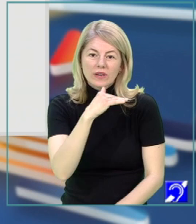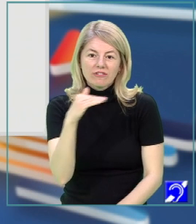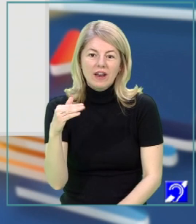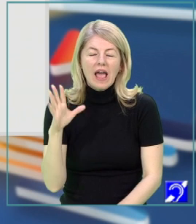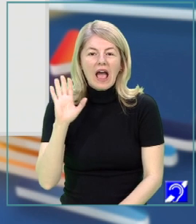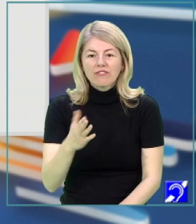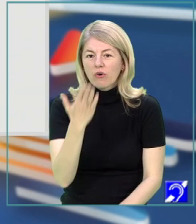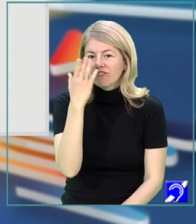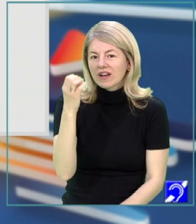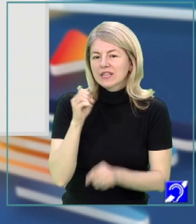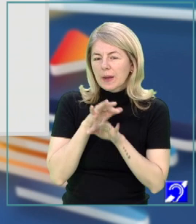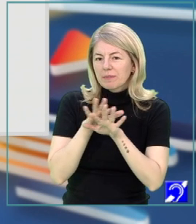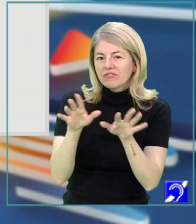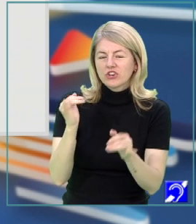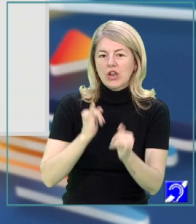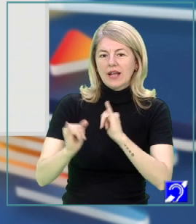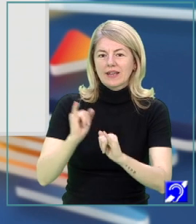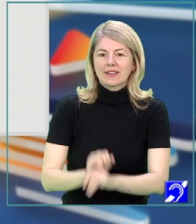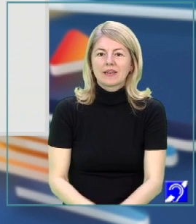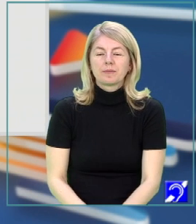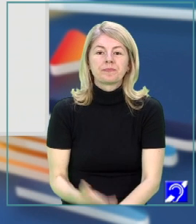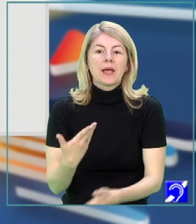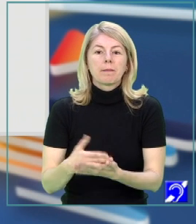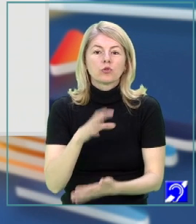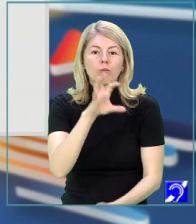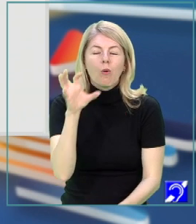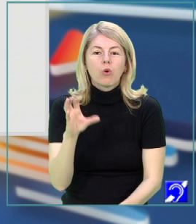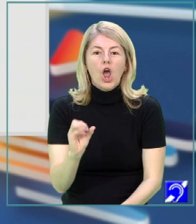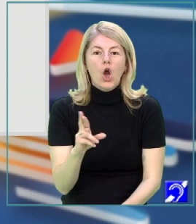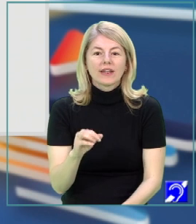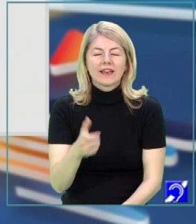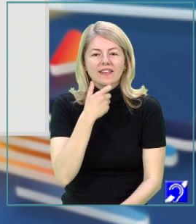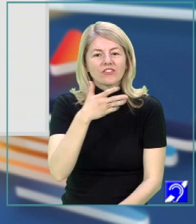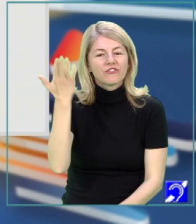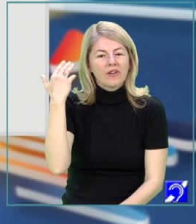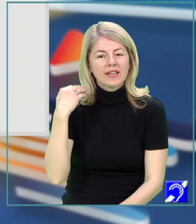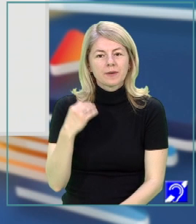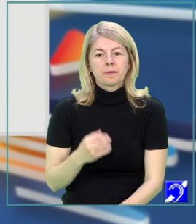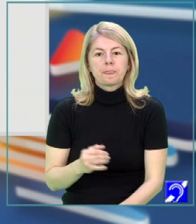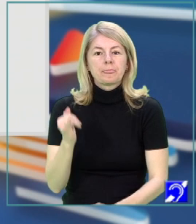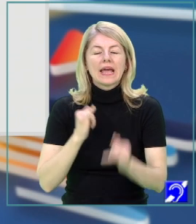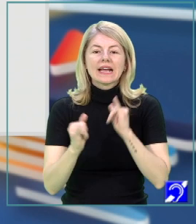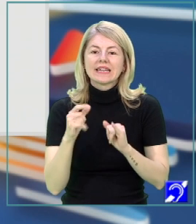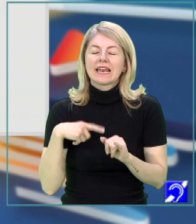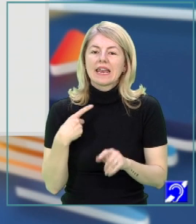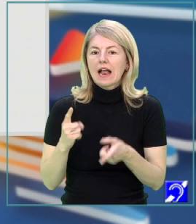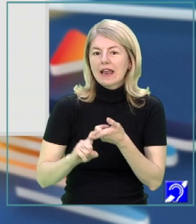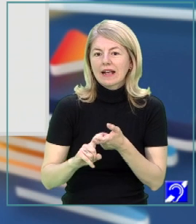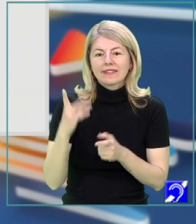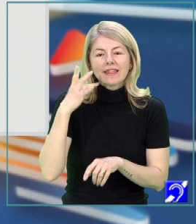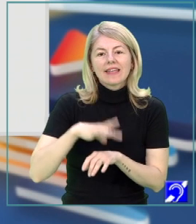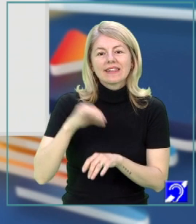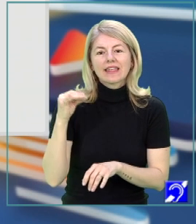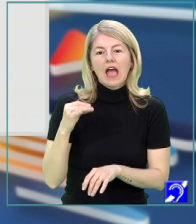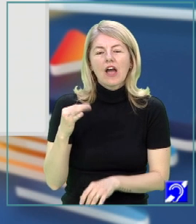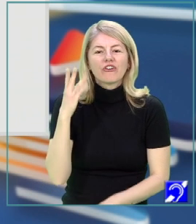aveau în față priveliștea unei grădini. Pentru popoarele orientale din Antichitate, noțiunea de grădină era legată de ideea